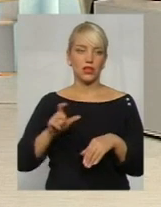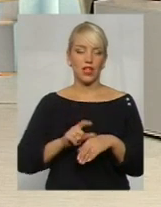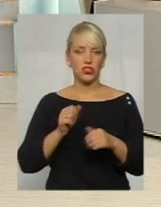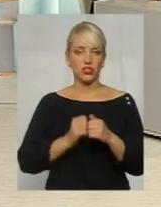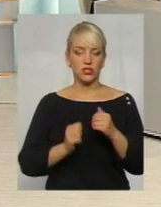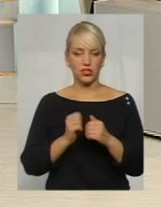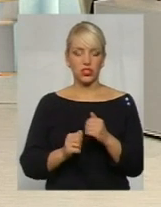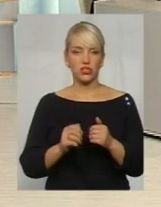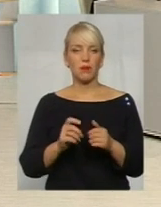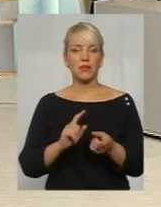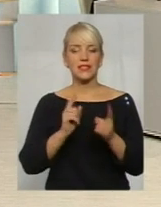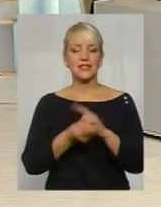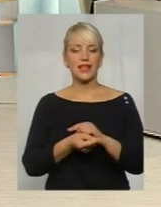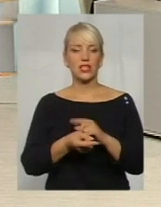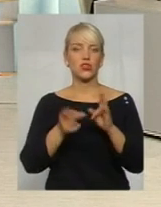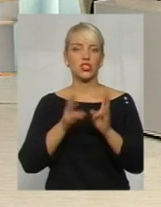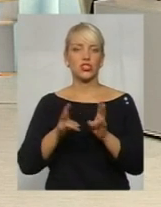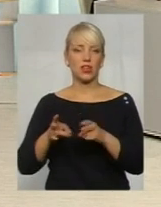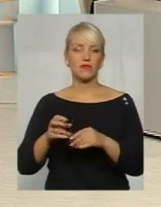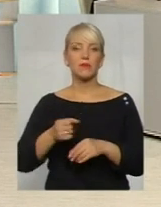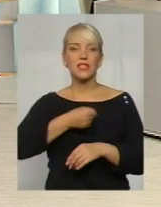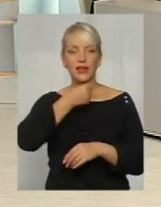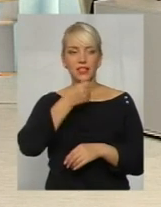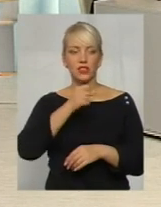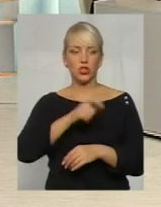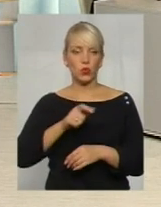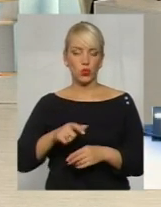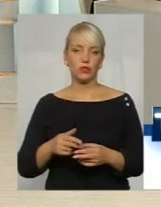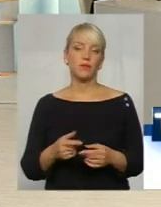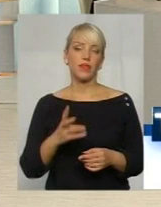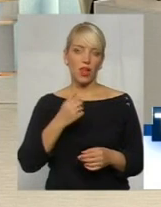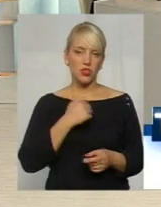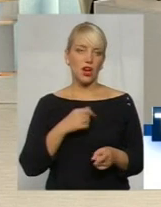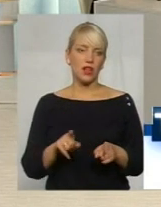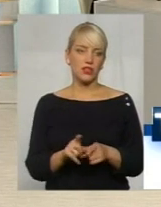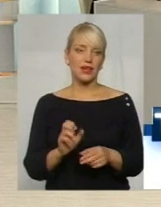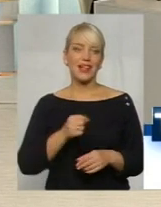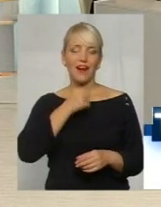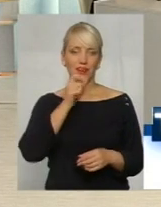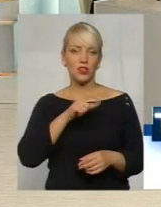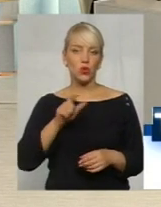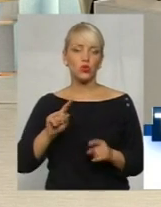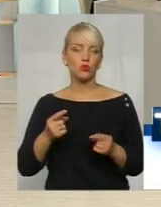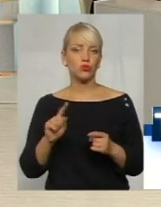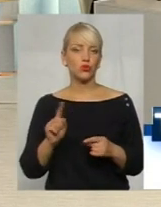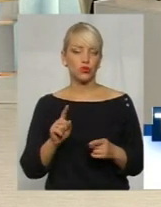найчастіше стають жертвами таких шахраїв саме літні люди? На жаль, так. Саме літні люди, тому що вони